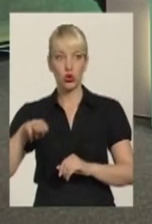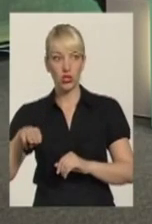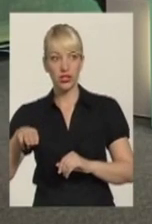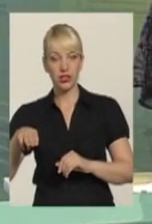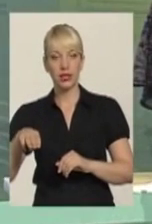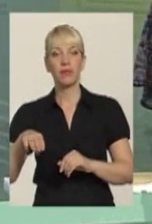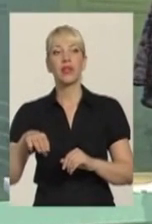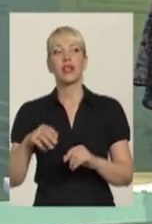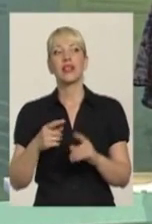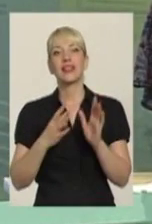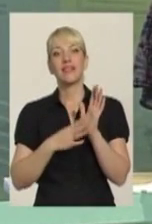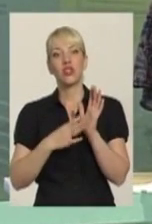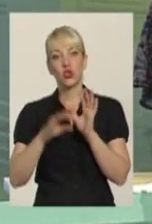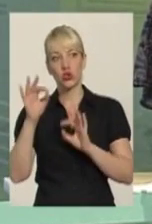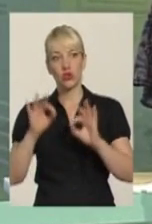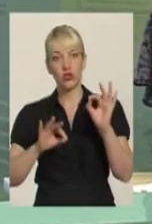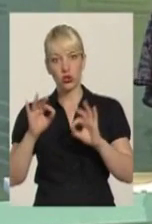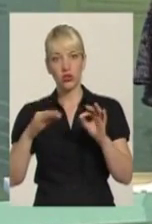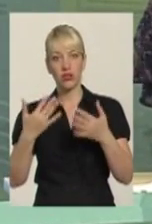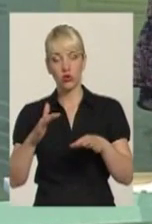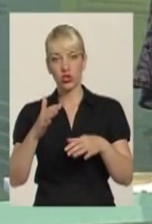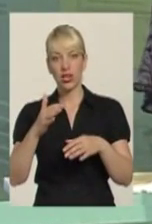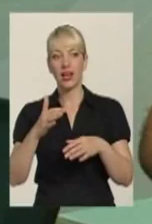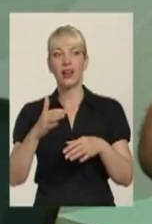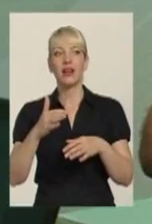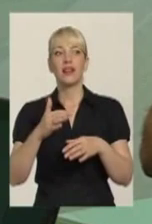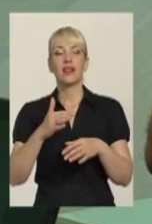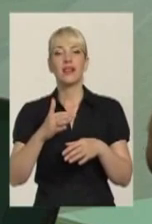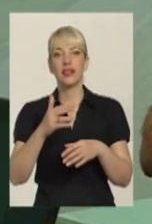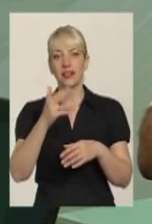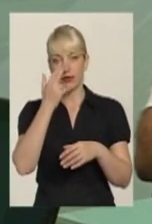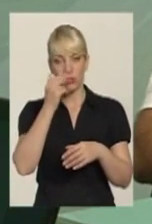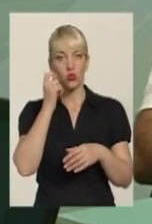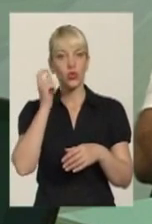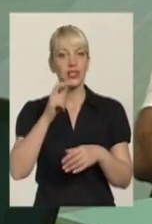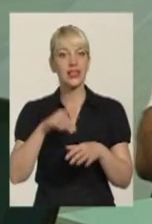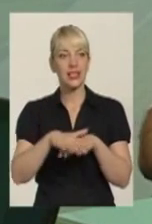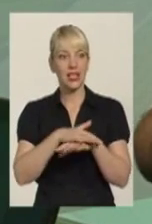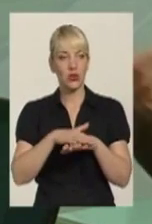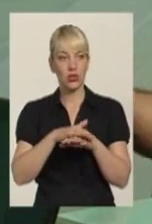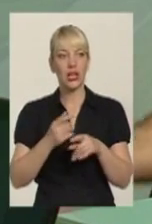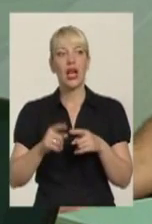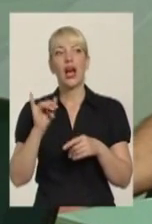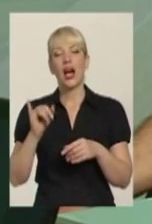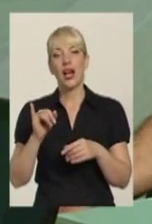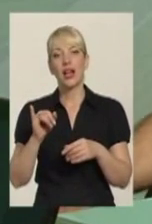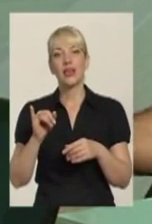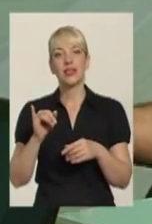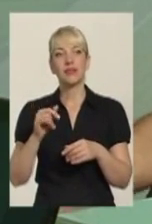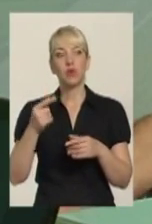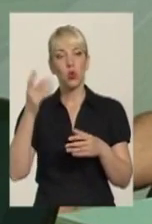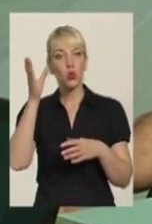90% з них асимілювалися? Так, так, так. Сьогодні ми, учитывая те, що